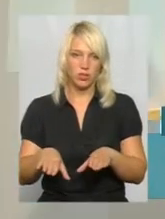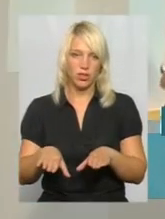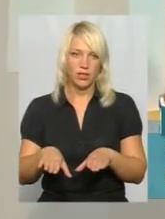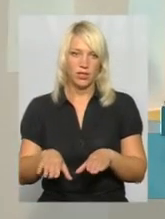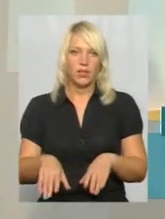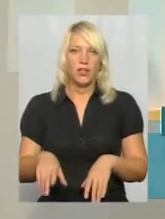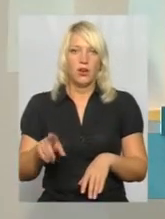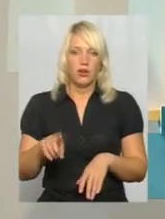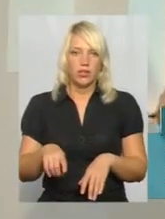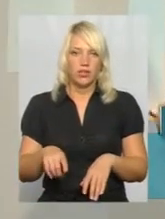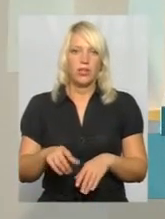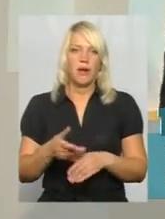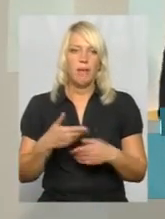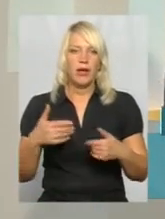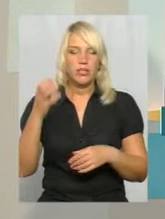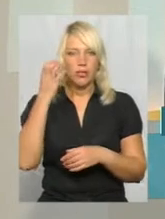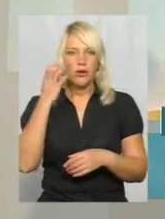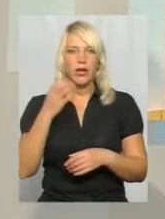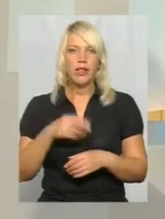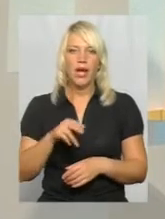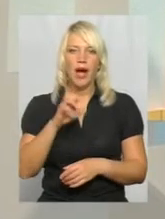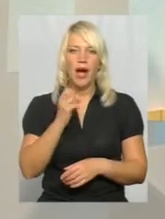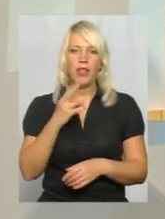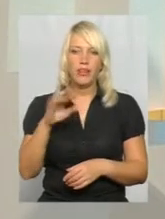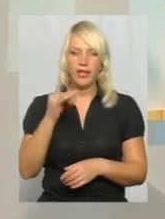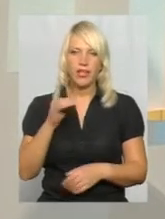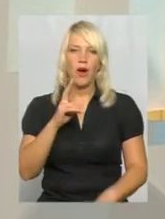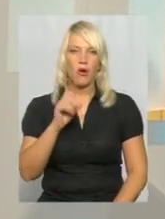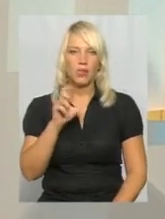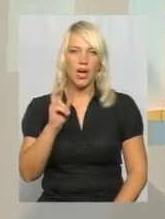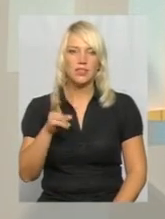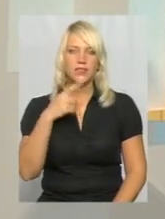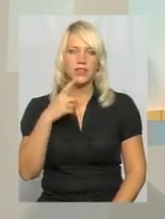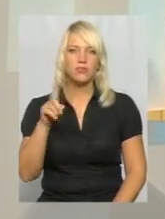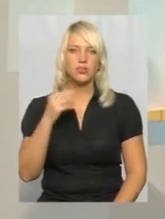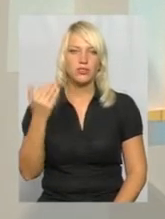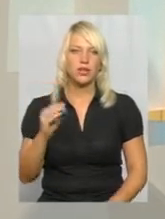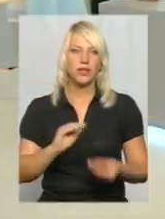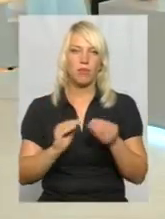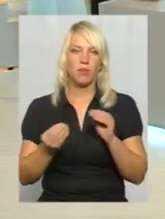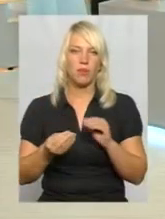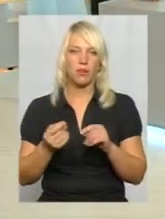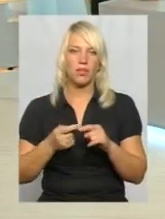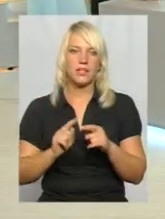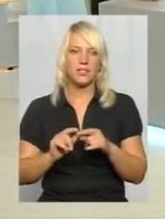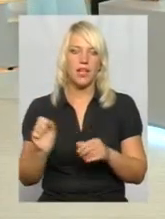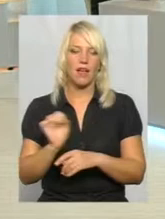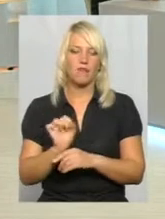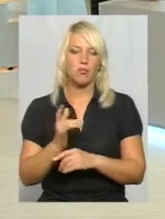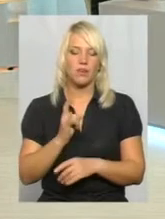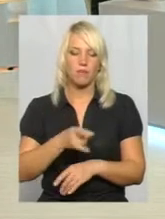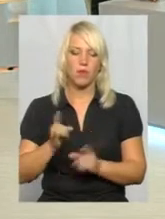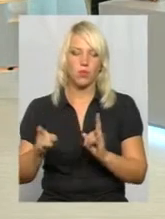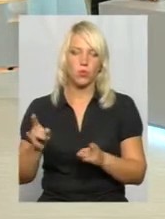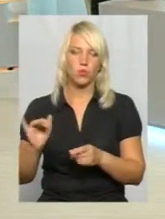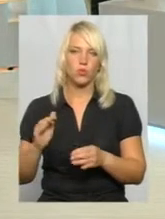От ми слухали, що пан Андрій Козак сказав, що їхня проблема – це автомобілі, які паркують в дворах і